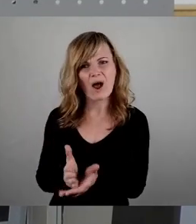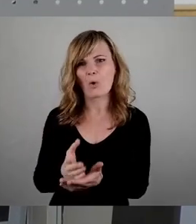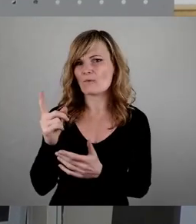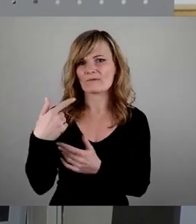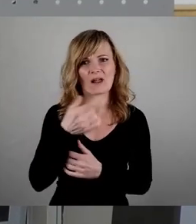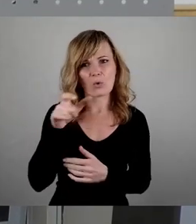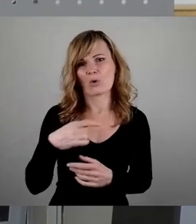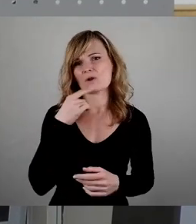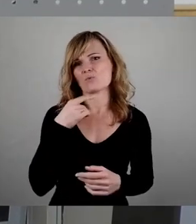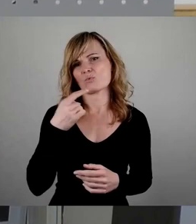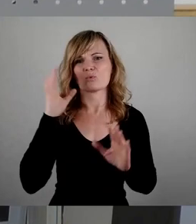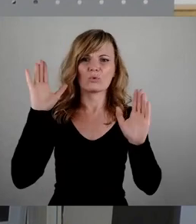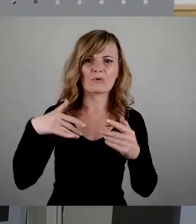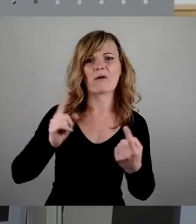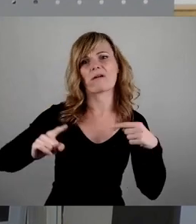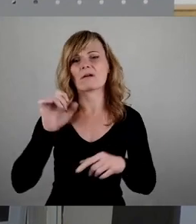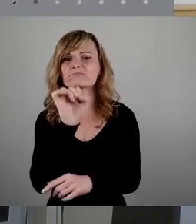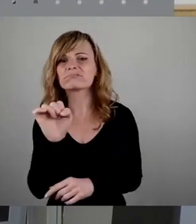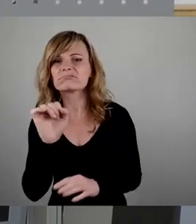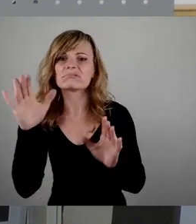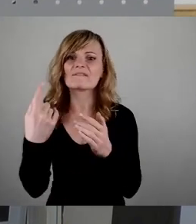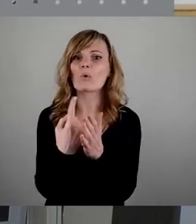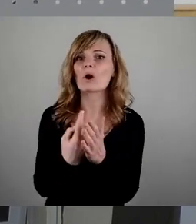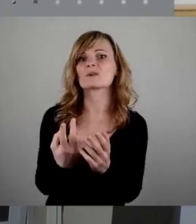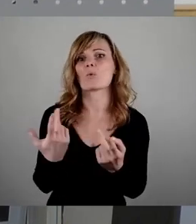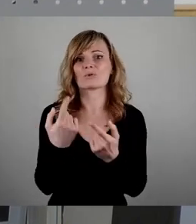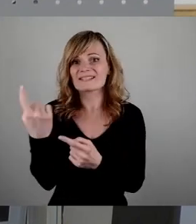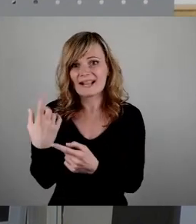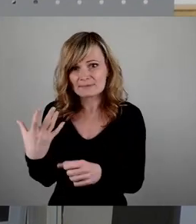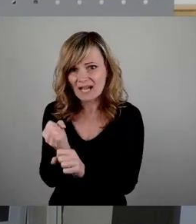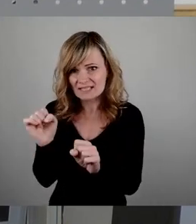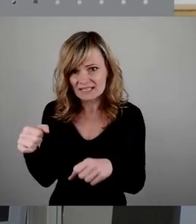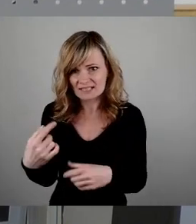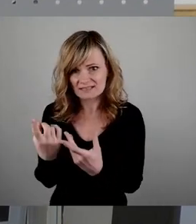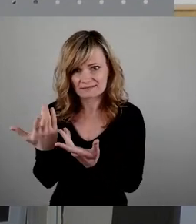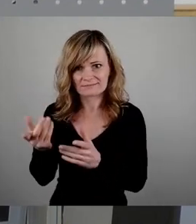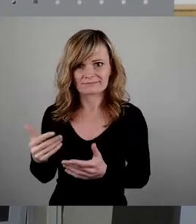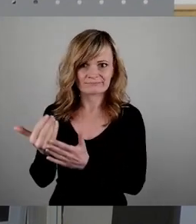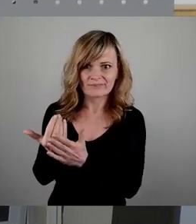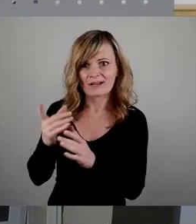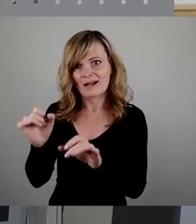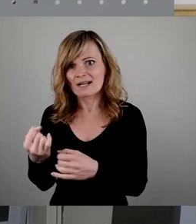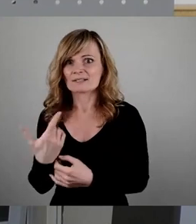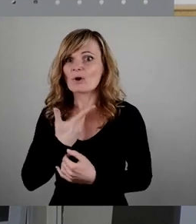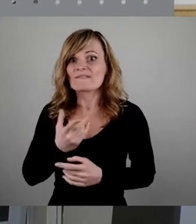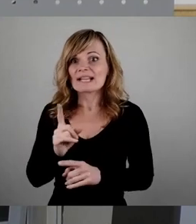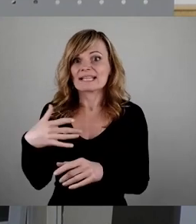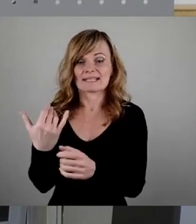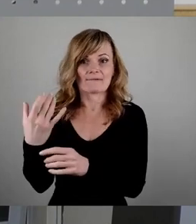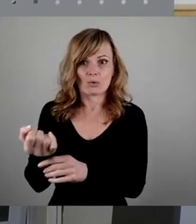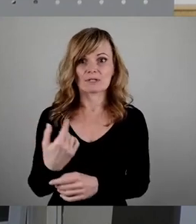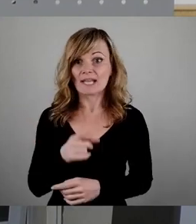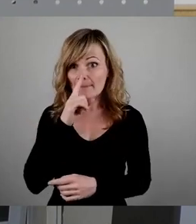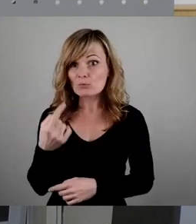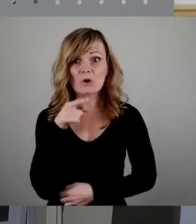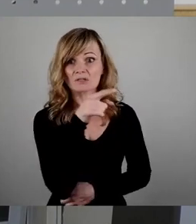etwas vorzugaukeln und Forderungen aufzustellen, die sie selbst nicht erfüllen können, ja nicht erfüllen wollen. Mit dem Finger auf andere zu